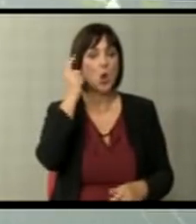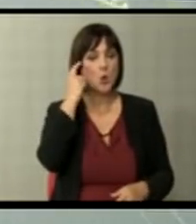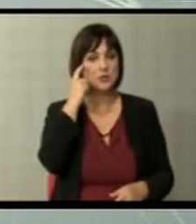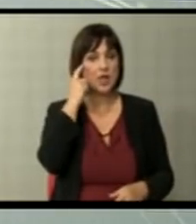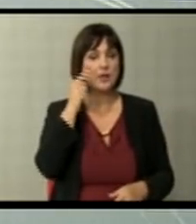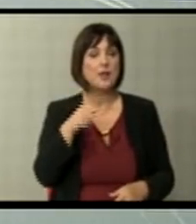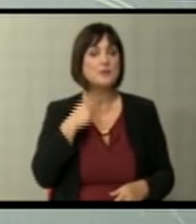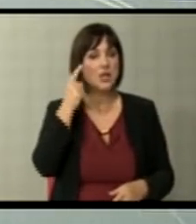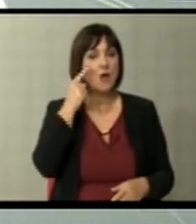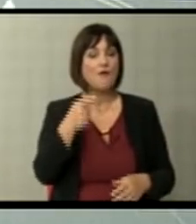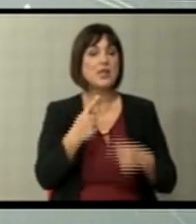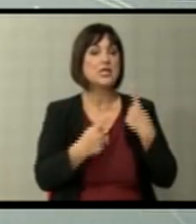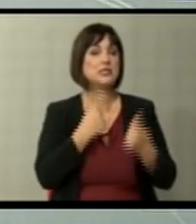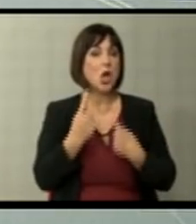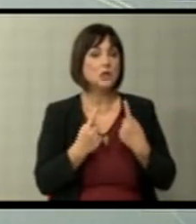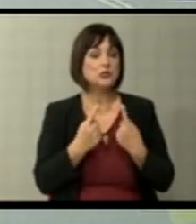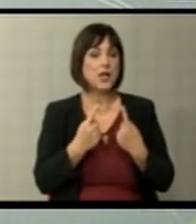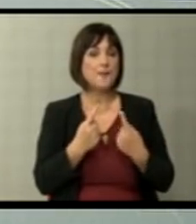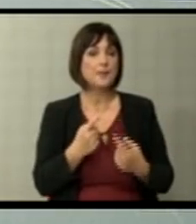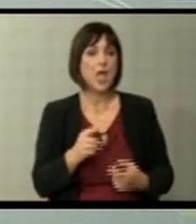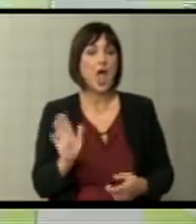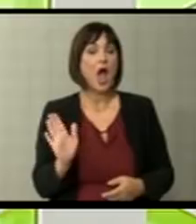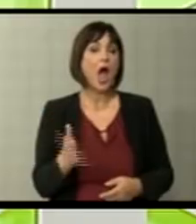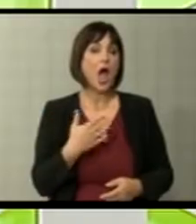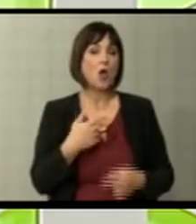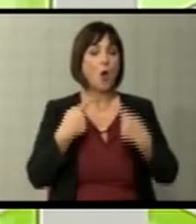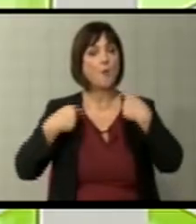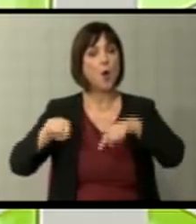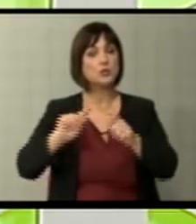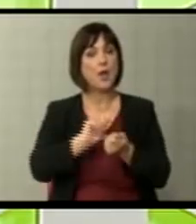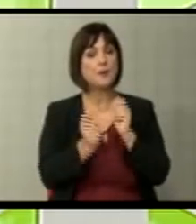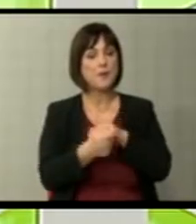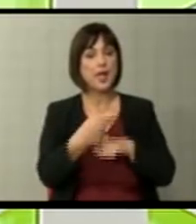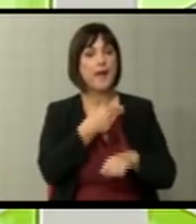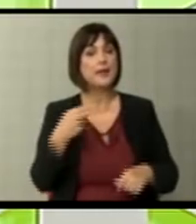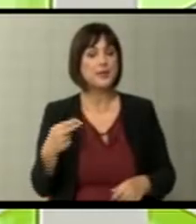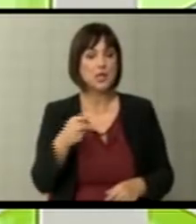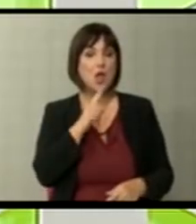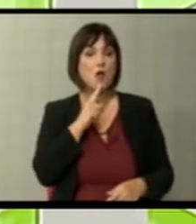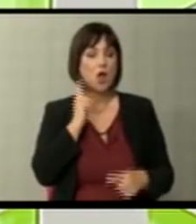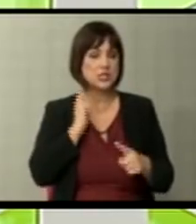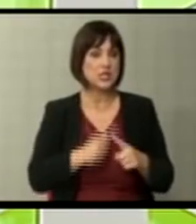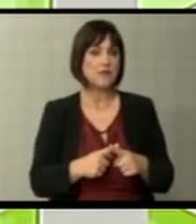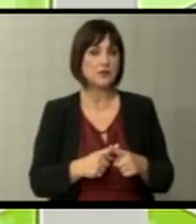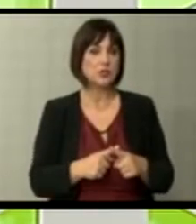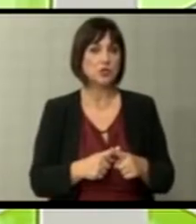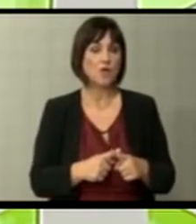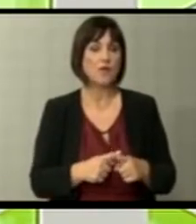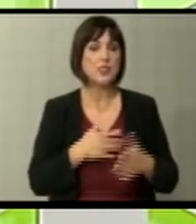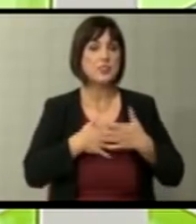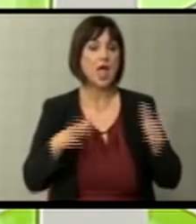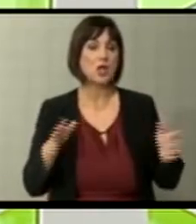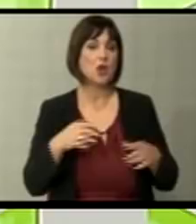на таа ситуација, ке личеше на таа ситуација, ако освен промената на името, која што дефинитивно, значи